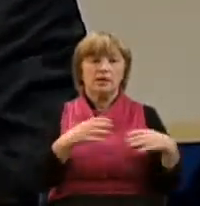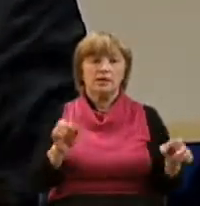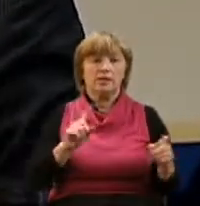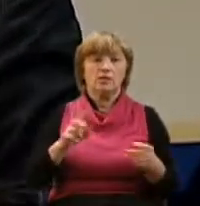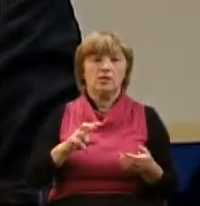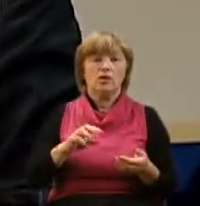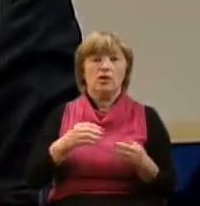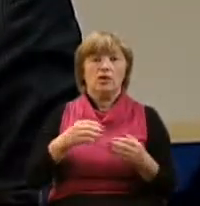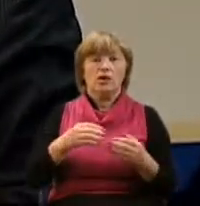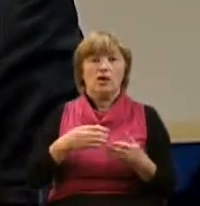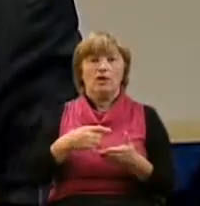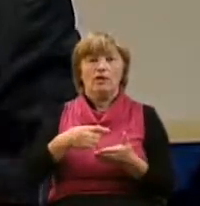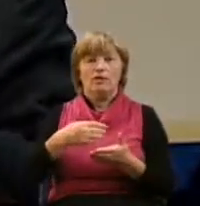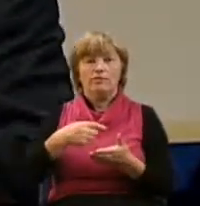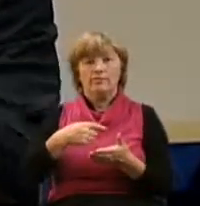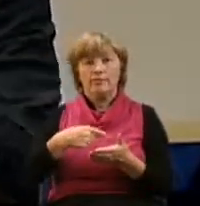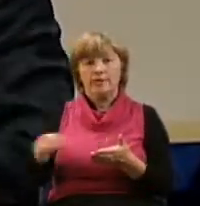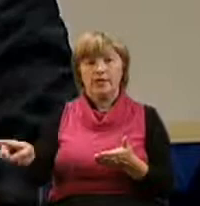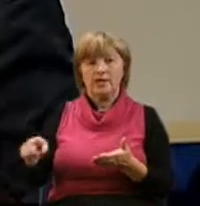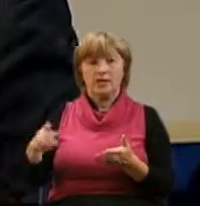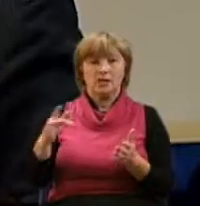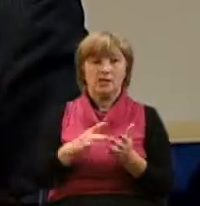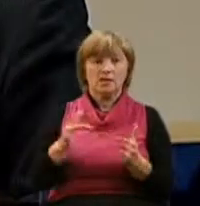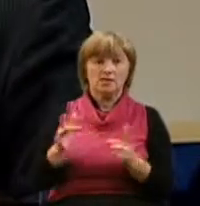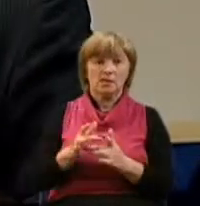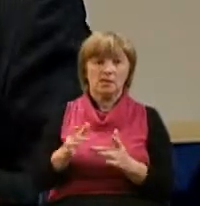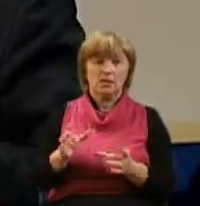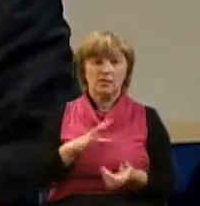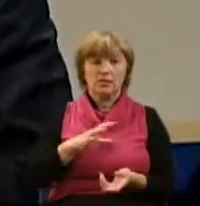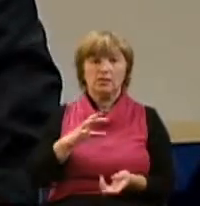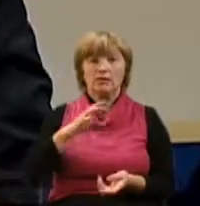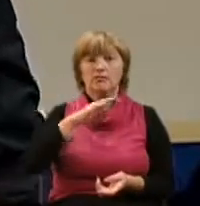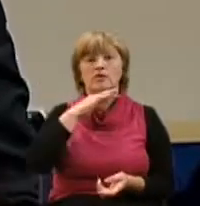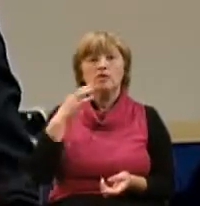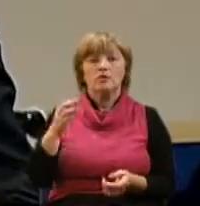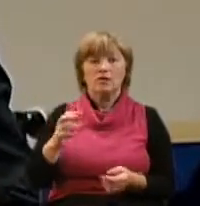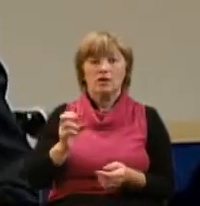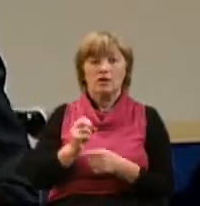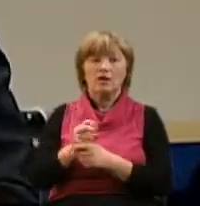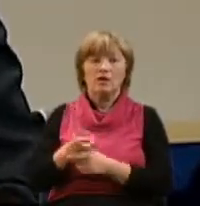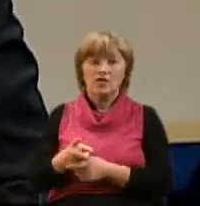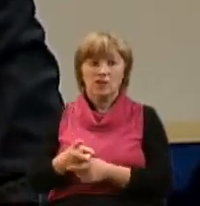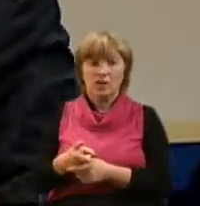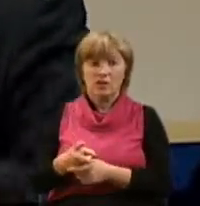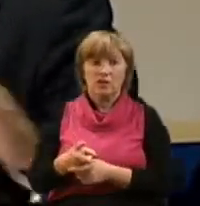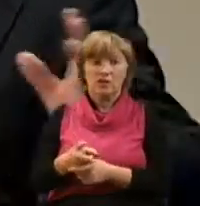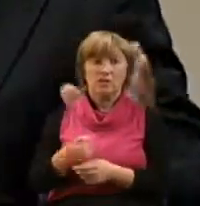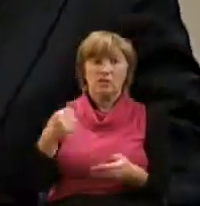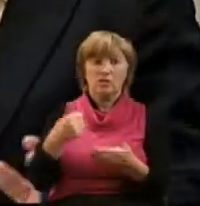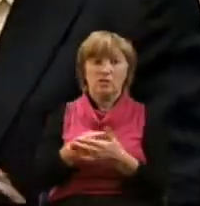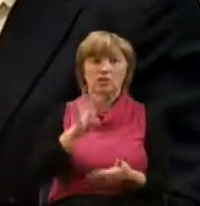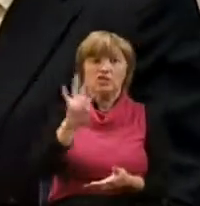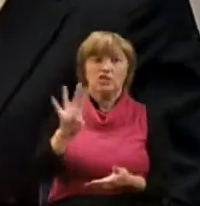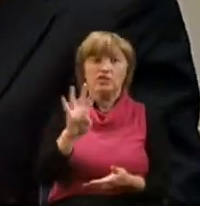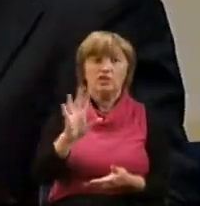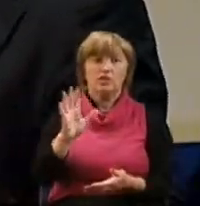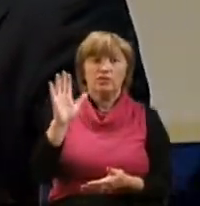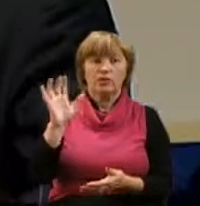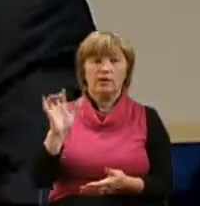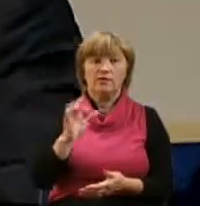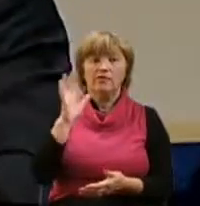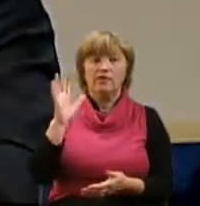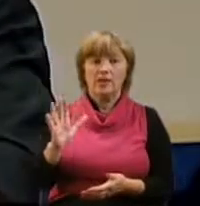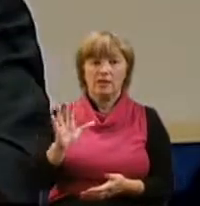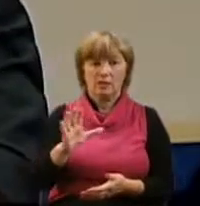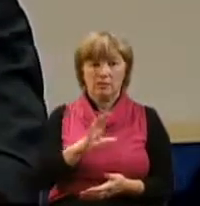отрекся от Христа. Было много гонений в то время, вплоть до IV века было много гонений, преследований со стороны